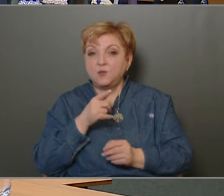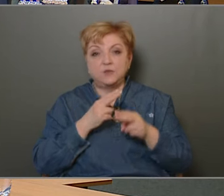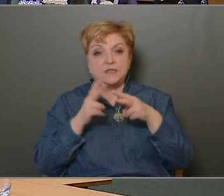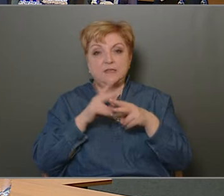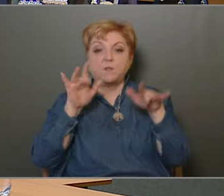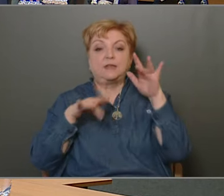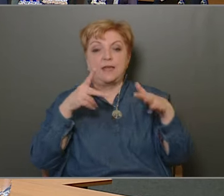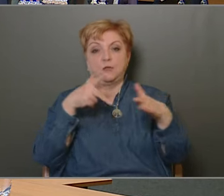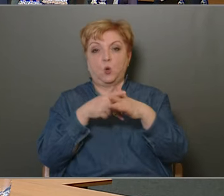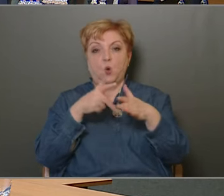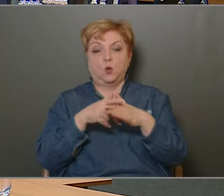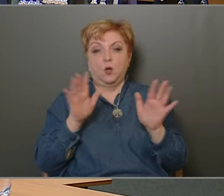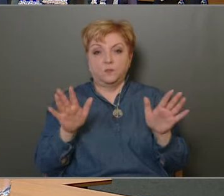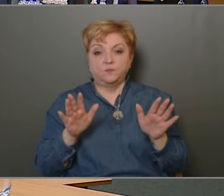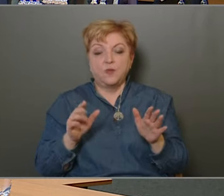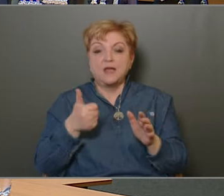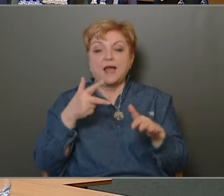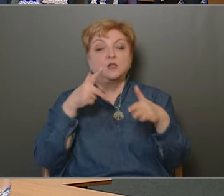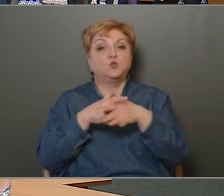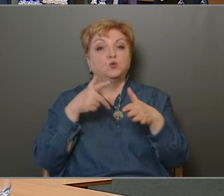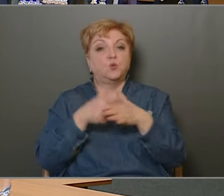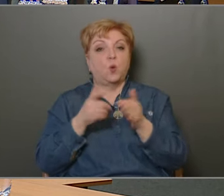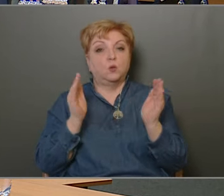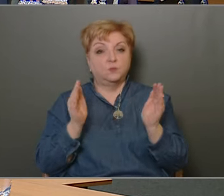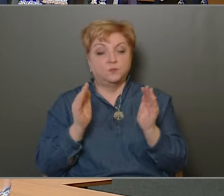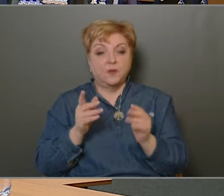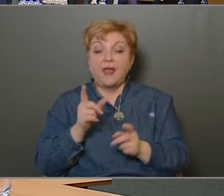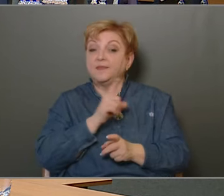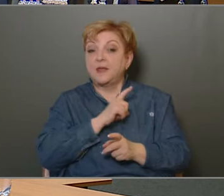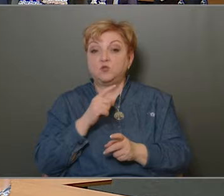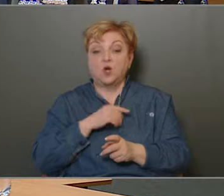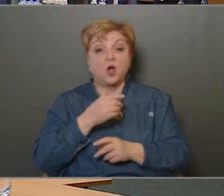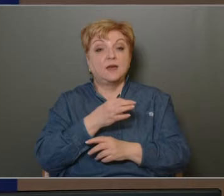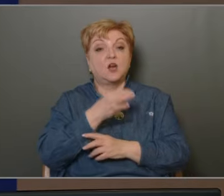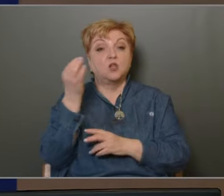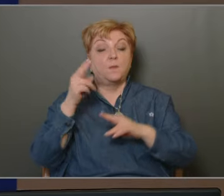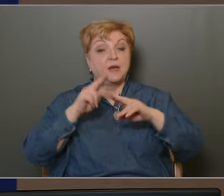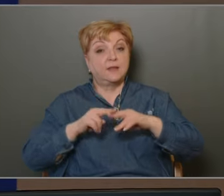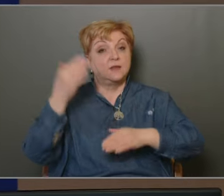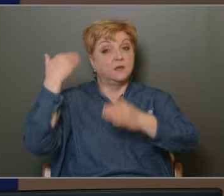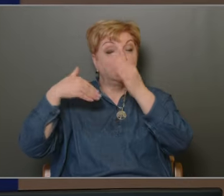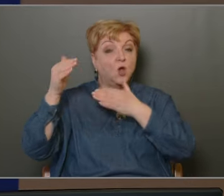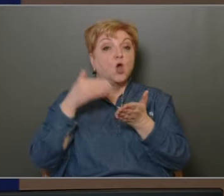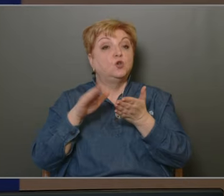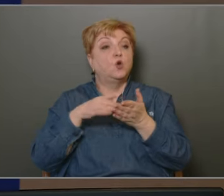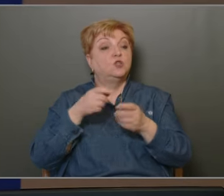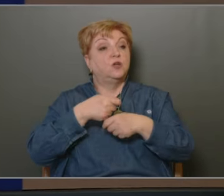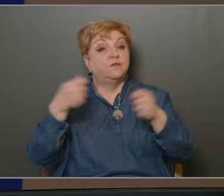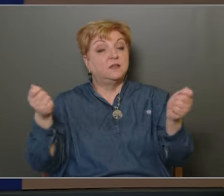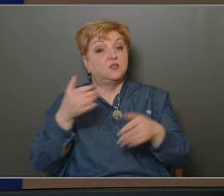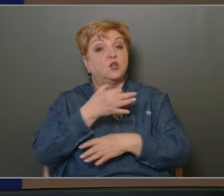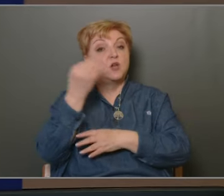dolgot. Az első dolog az az, hogy nem csak ennél a napirendnél, hanem a korábbi költségvetés és